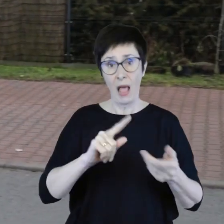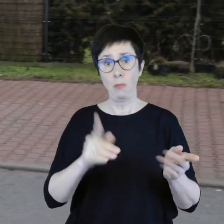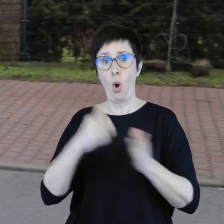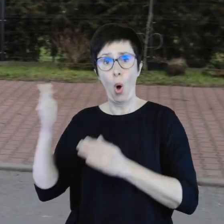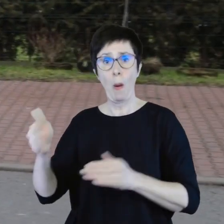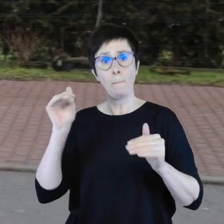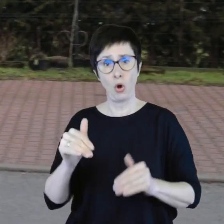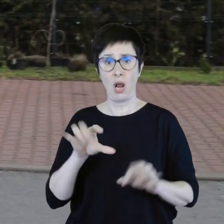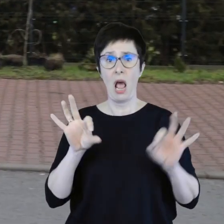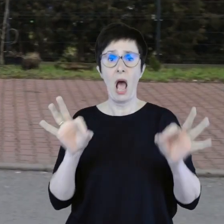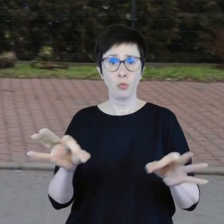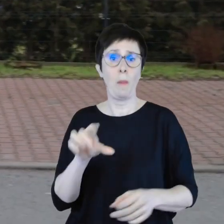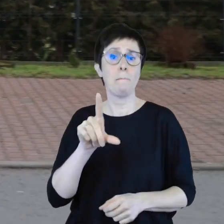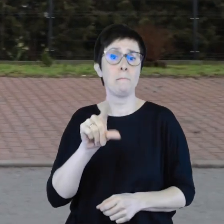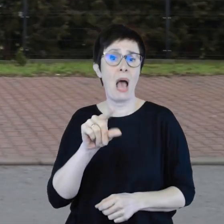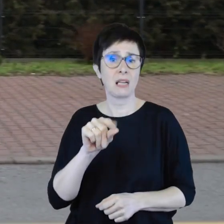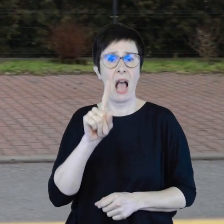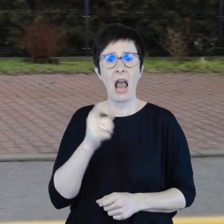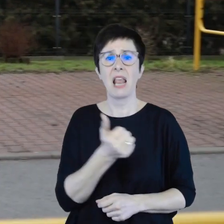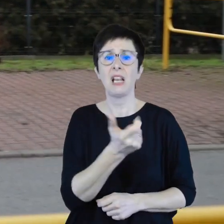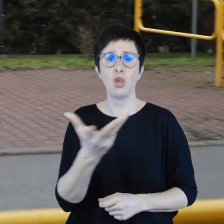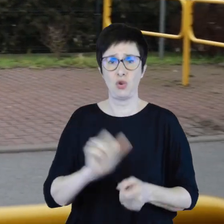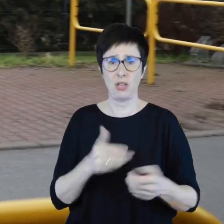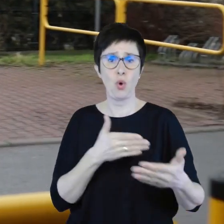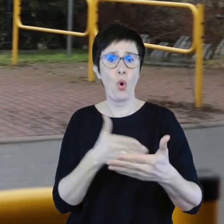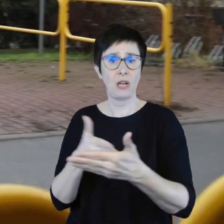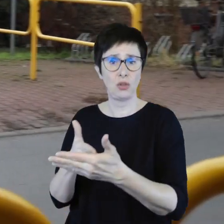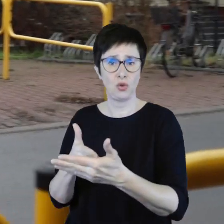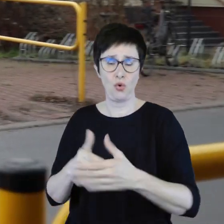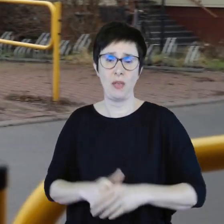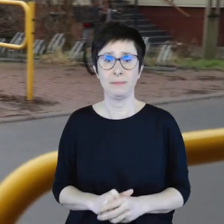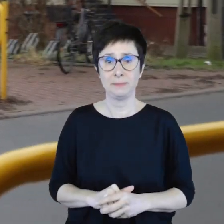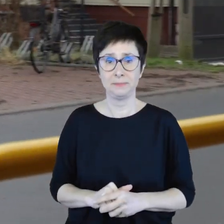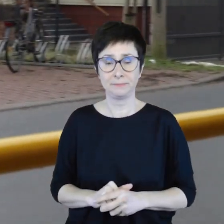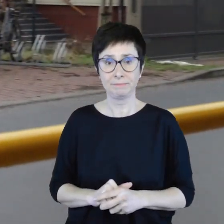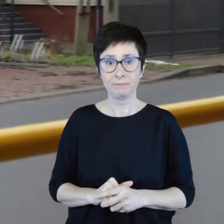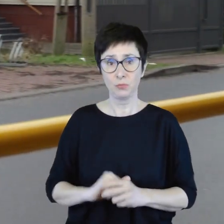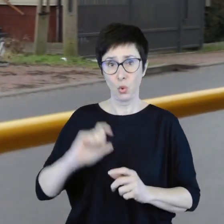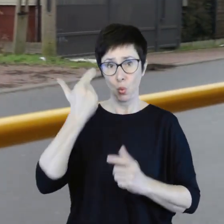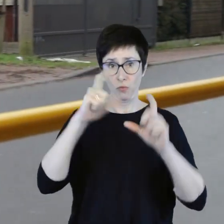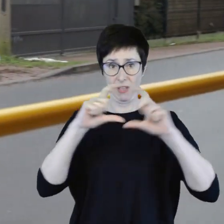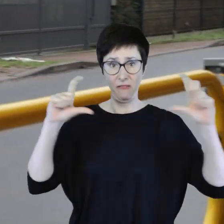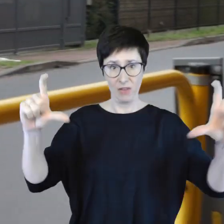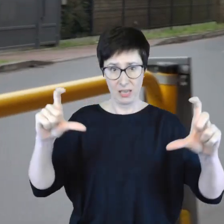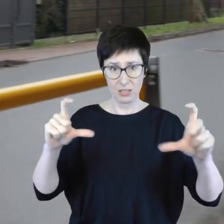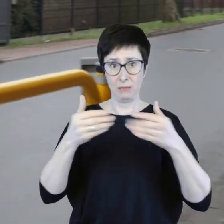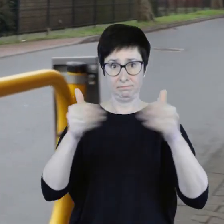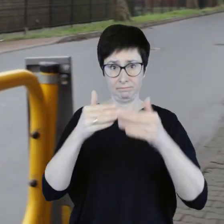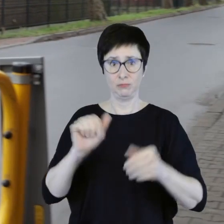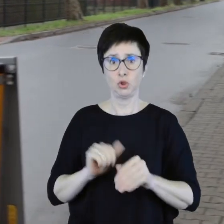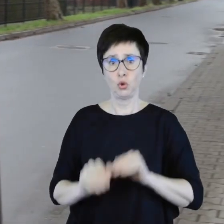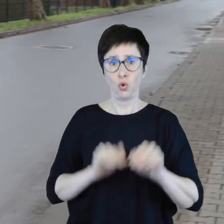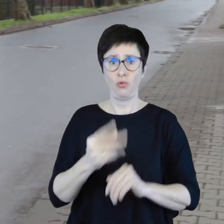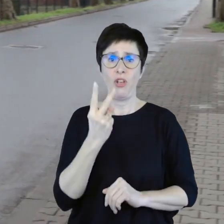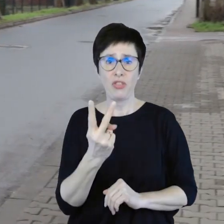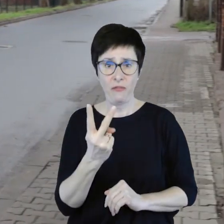budynku, jednak liczba miejsc postojowych jest ograniczona. Do wejścia głównego prowadzą dwa niskie